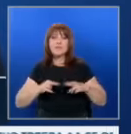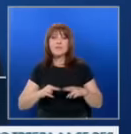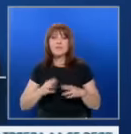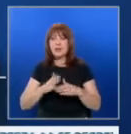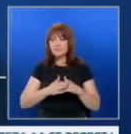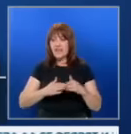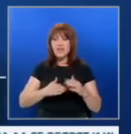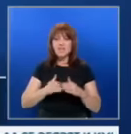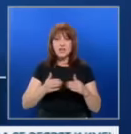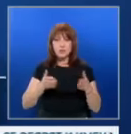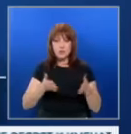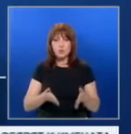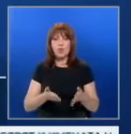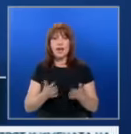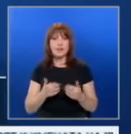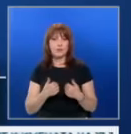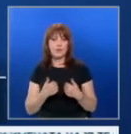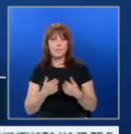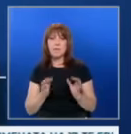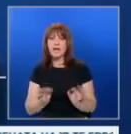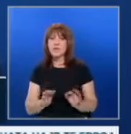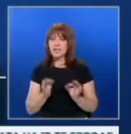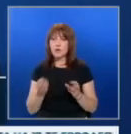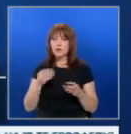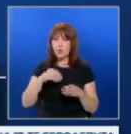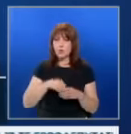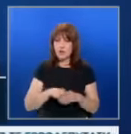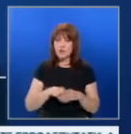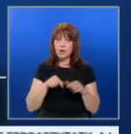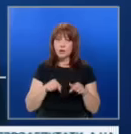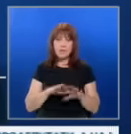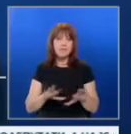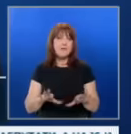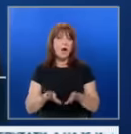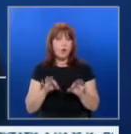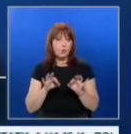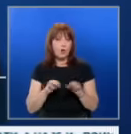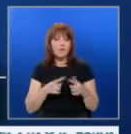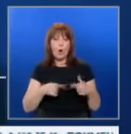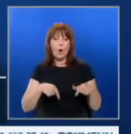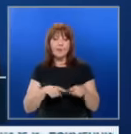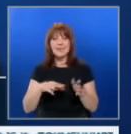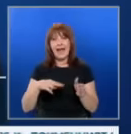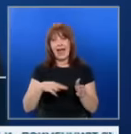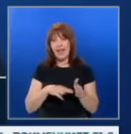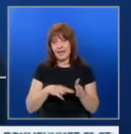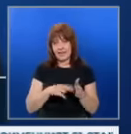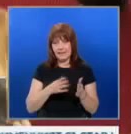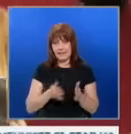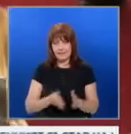инфраструктура, където ние имаме доста сериозно участие. И от сега сме готови в областта на енергетиката.